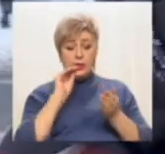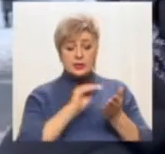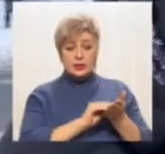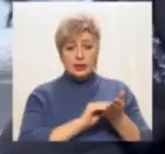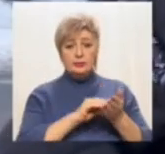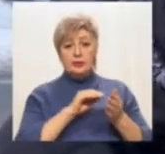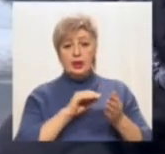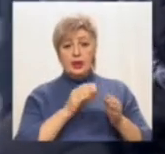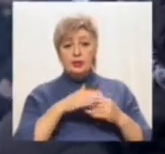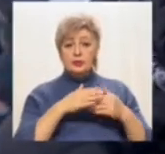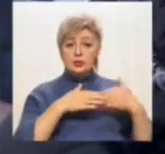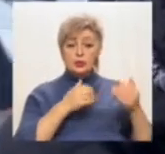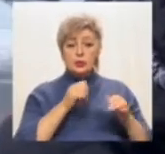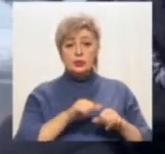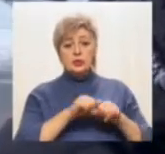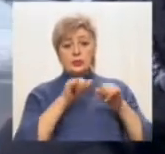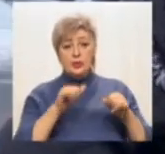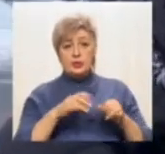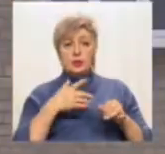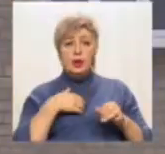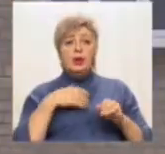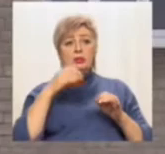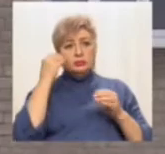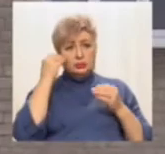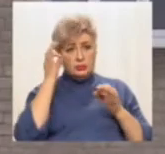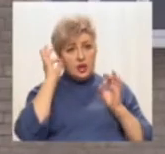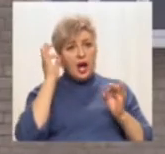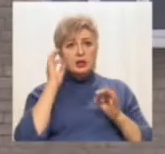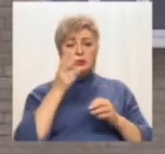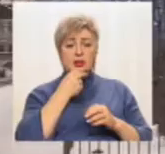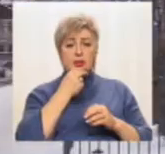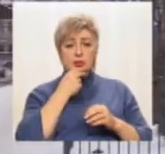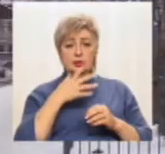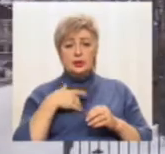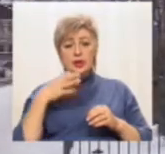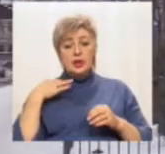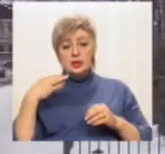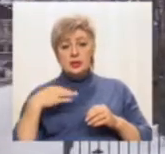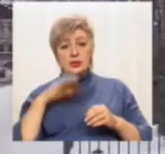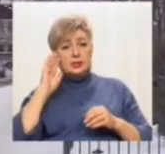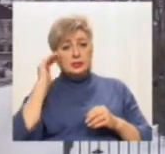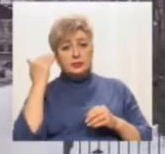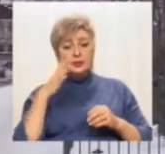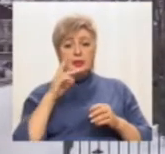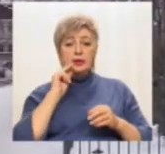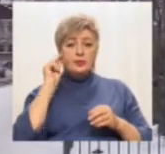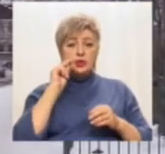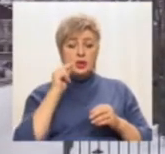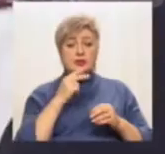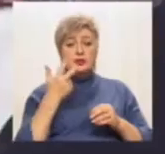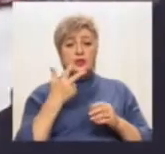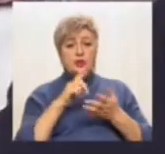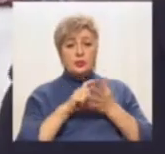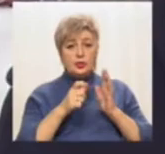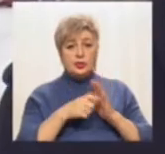сторону збільшення ціни, тобто за якісне харчування. Син Сергія Шерстюка навчається в третьому класі школи номер 10. Сергій